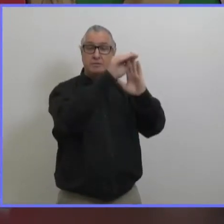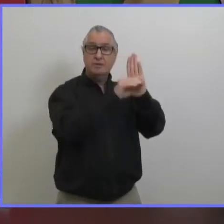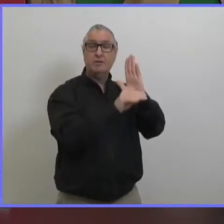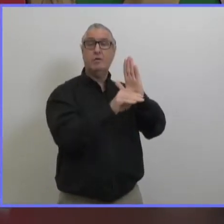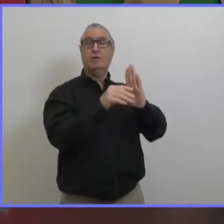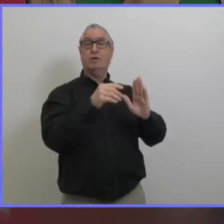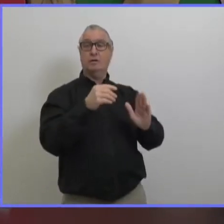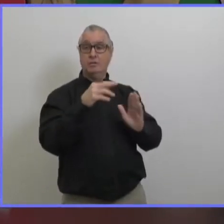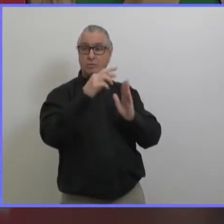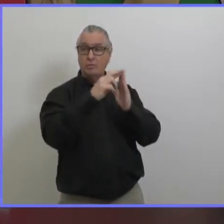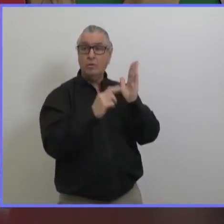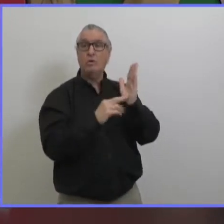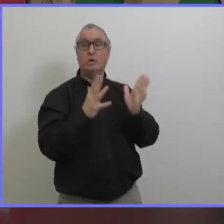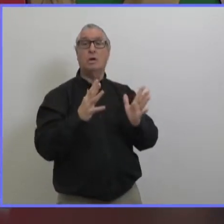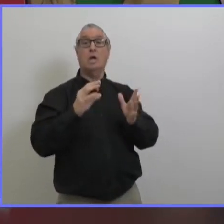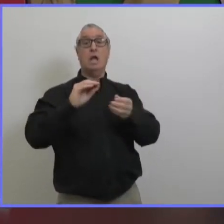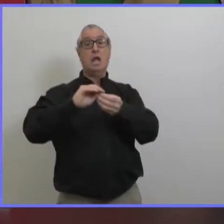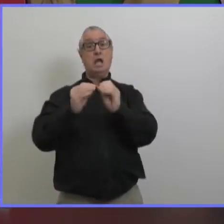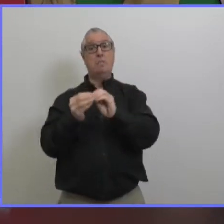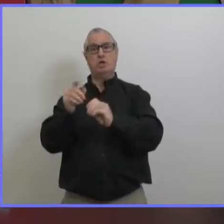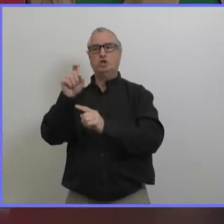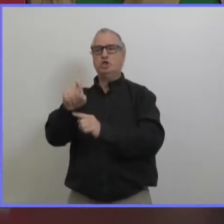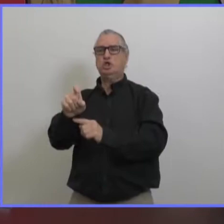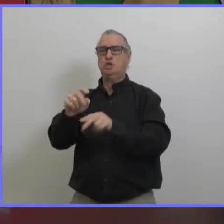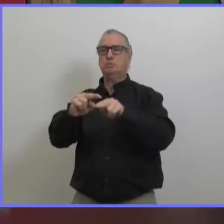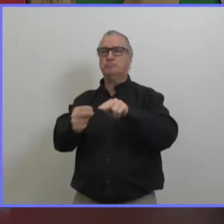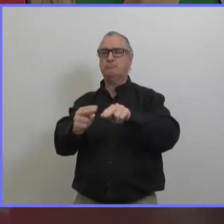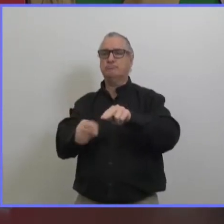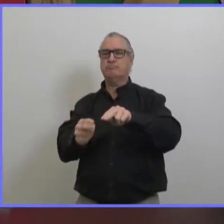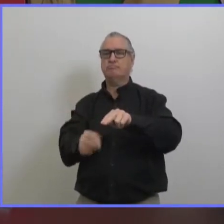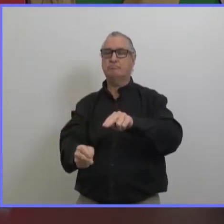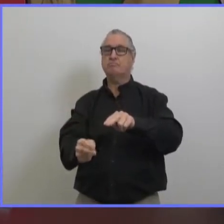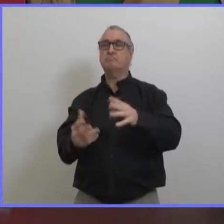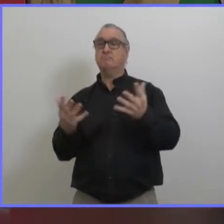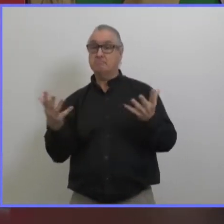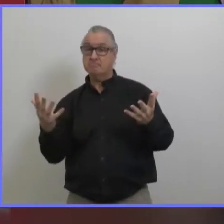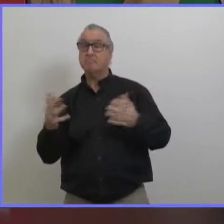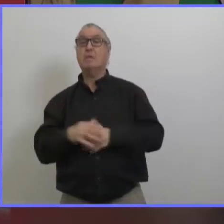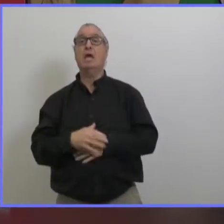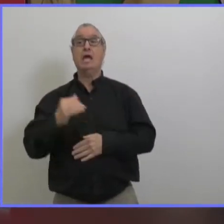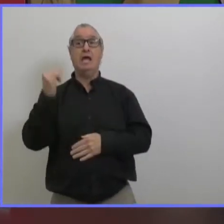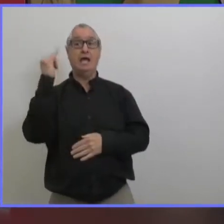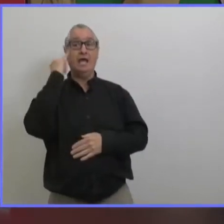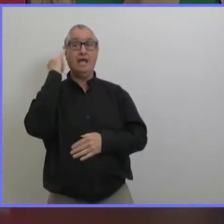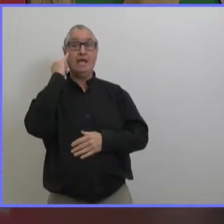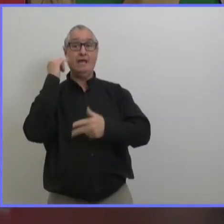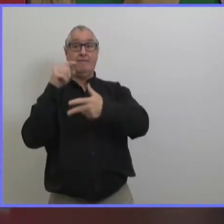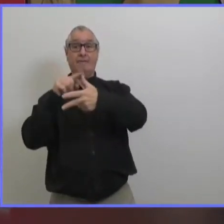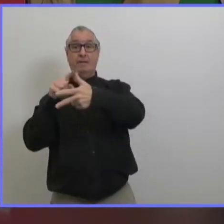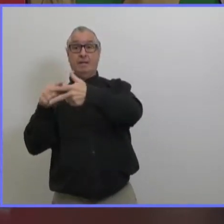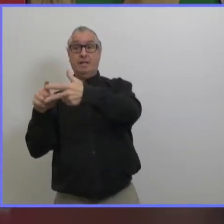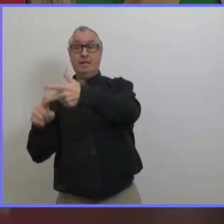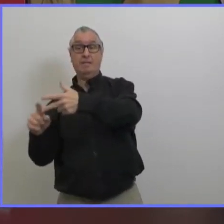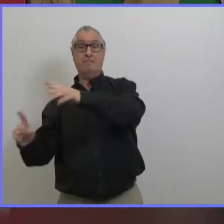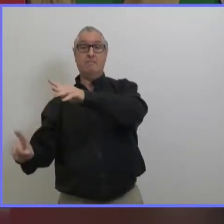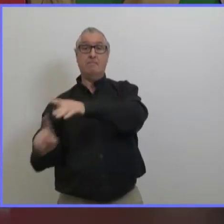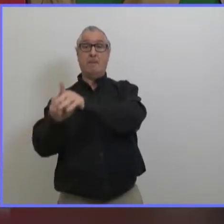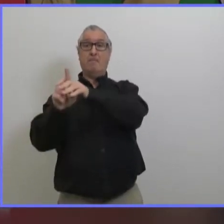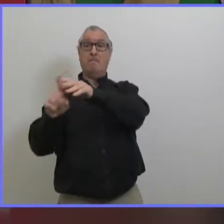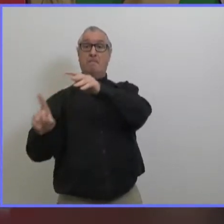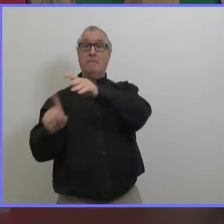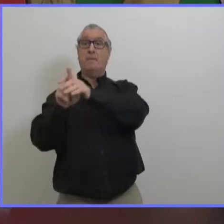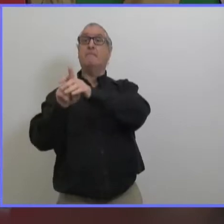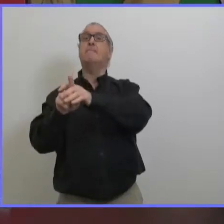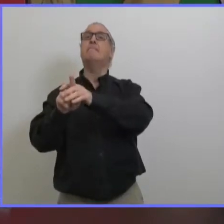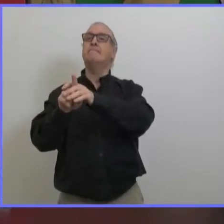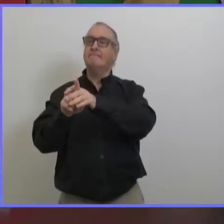très lente du nombre de cas que nous avons si l'introduction du variant de près du variant préoccupant des barques et